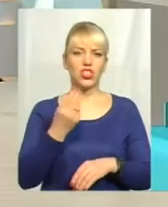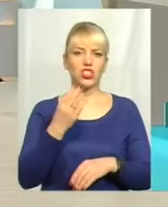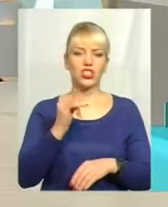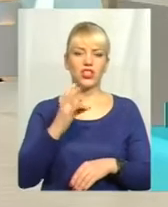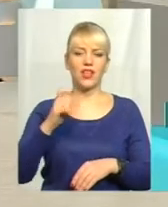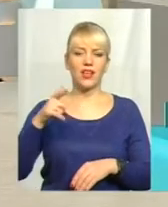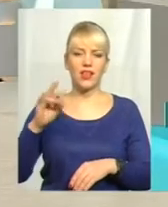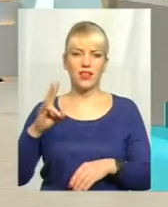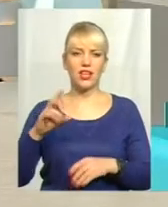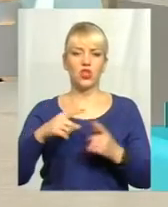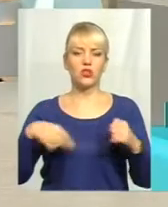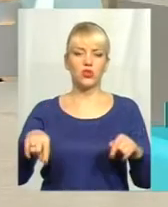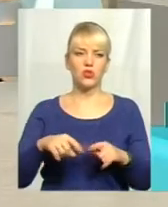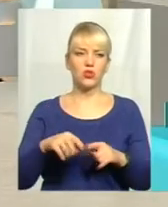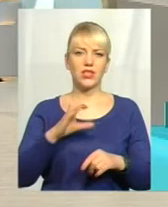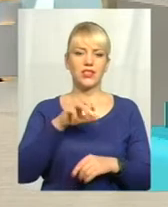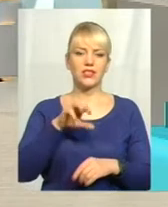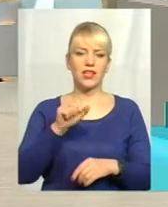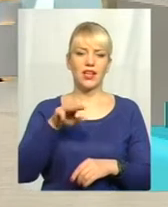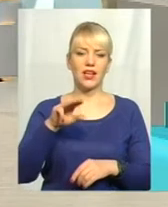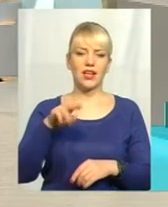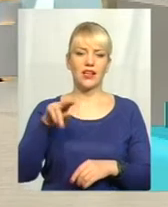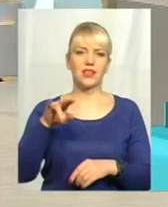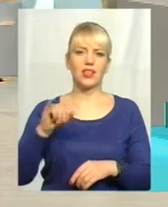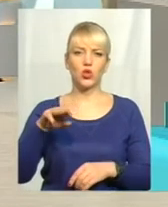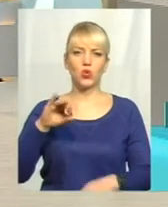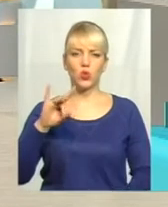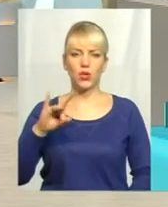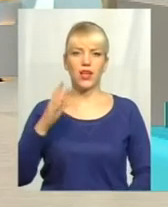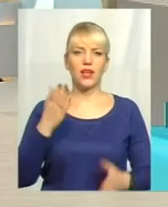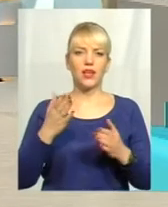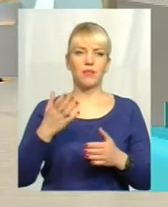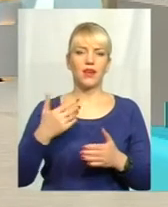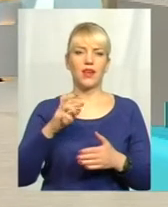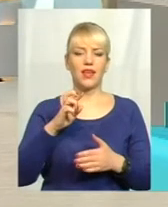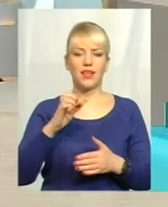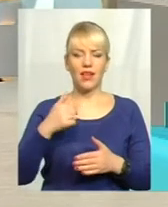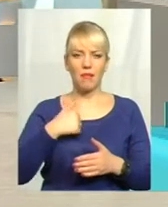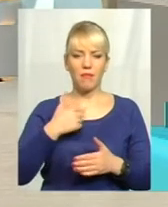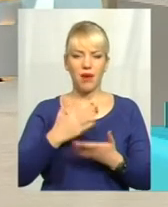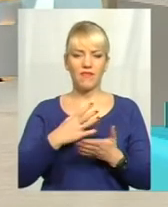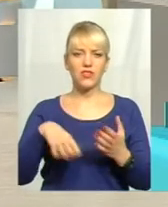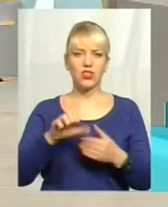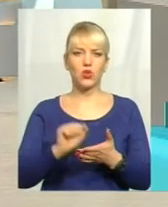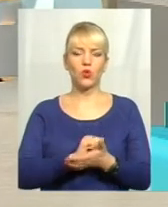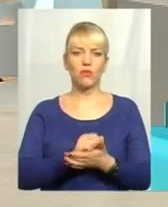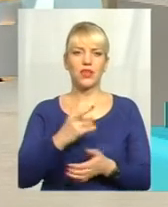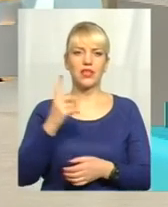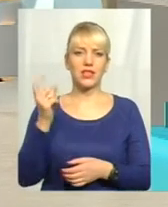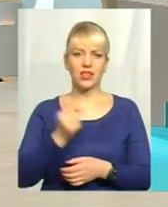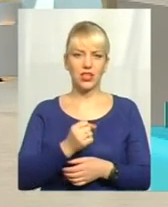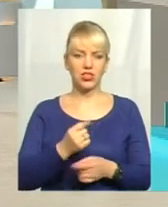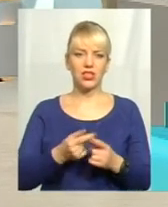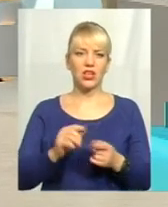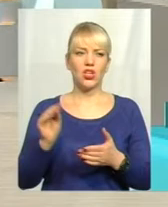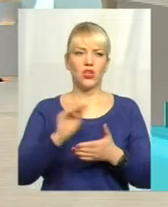тур, але, якби я мав всі наявні документи за тиждень. Допис